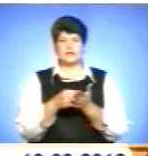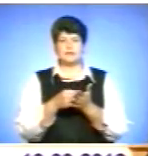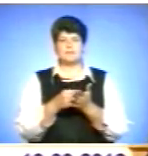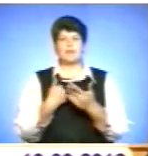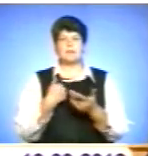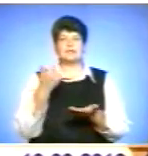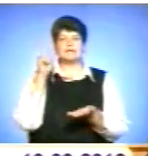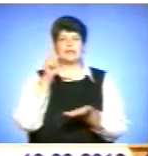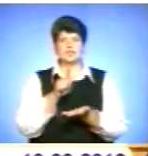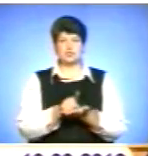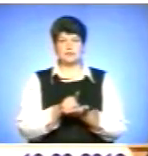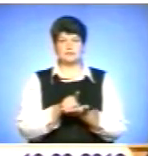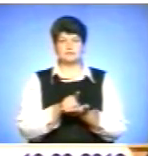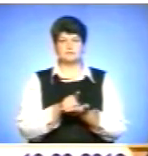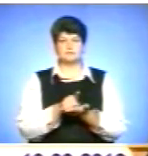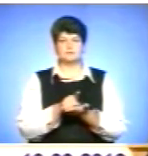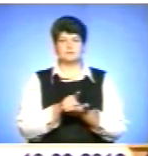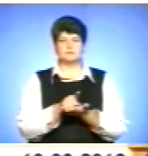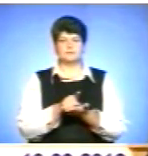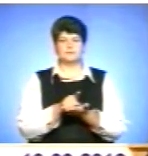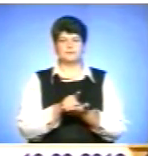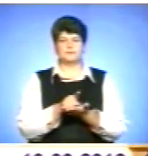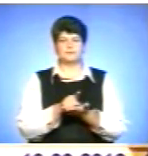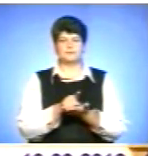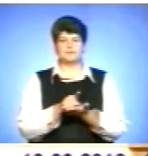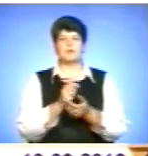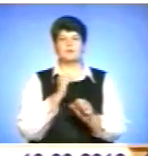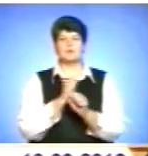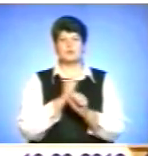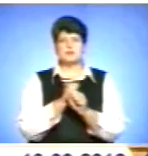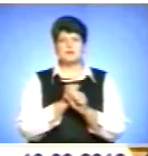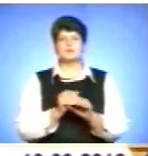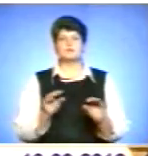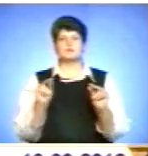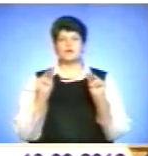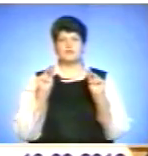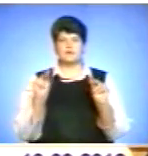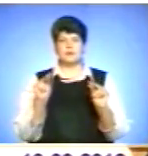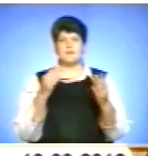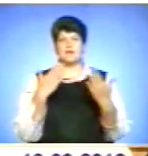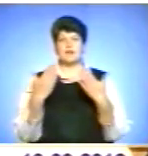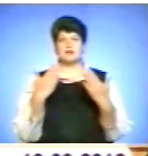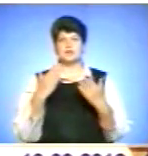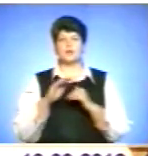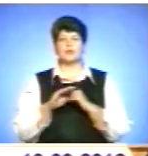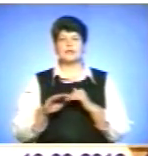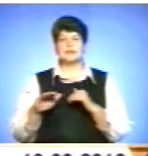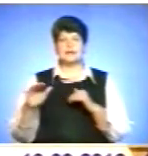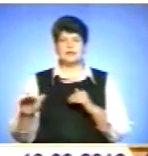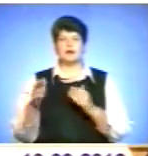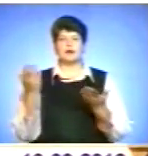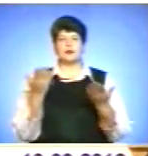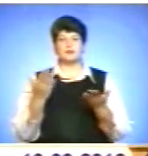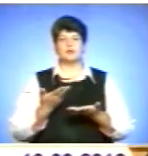повинні поступити справедливо по відносині до дітей, які ростуть в